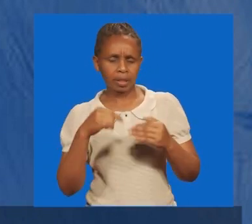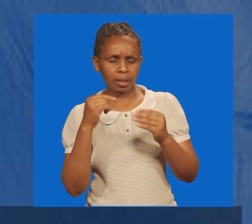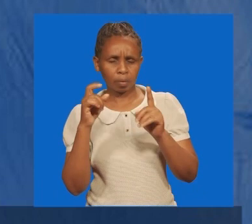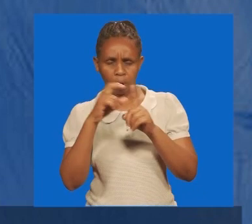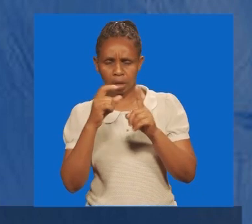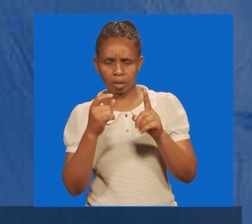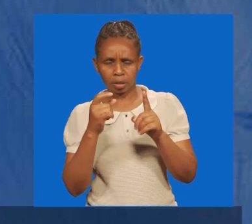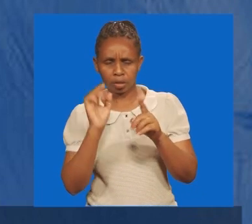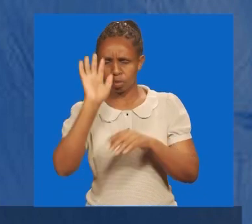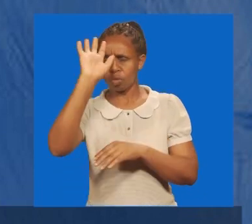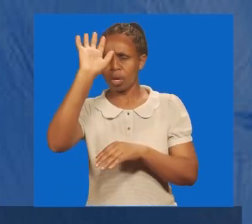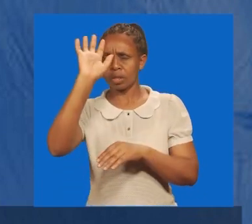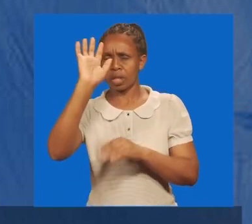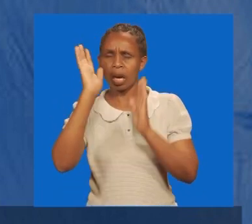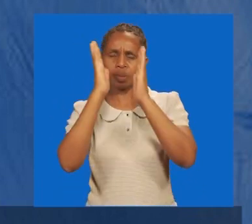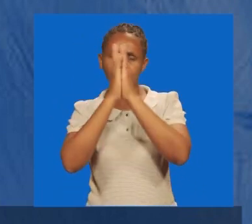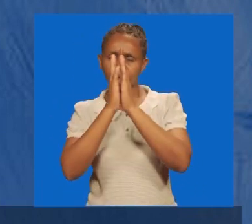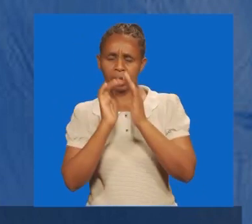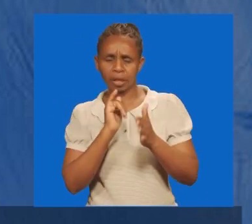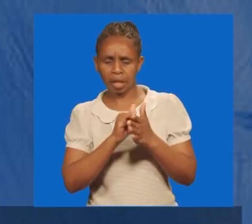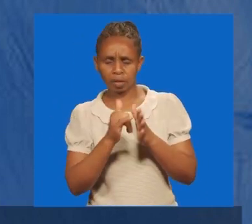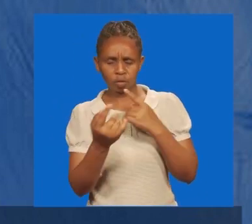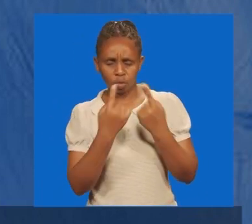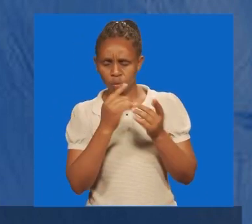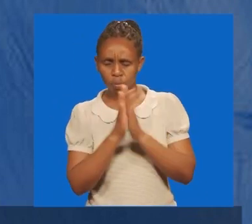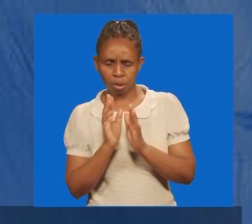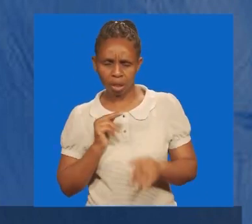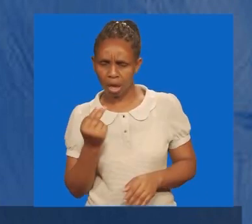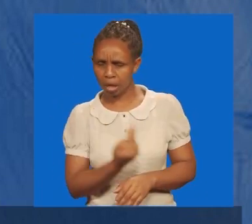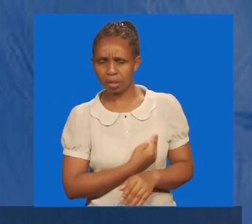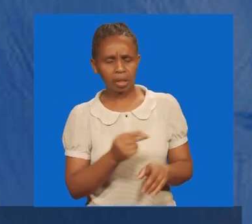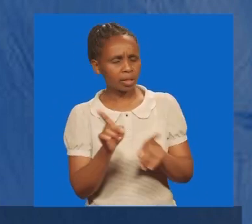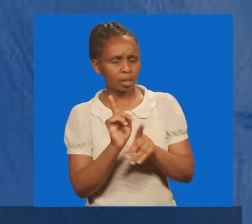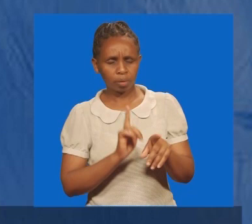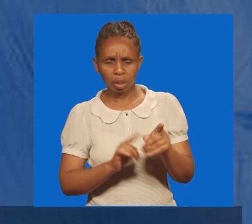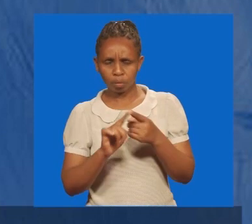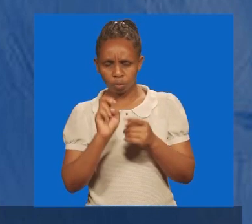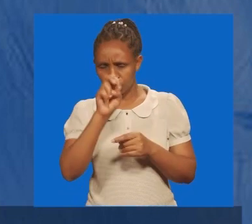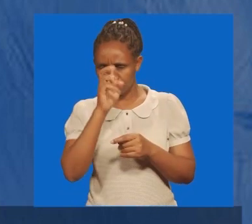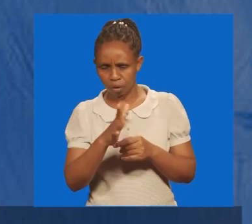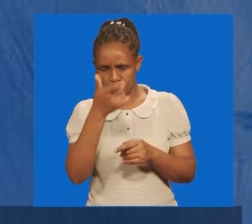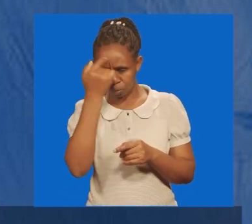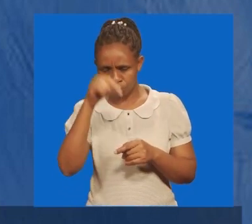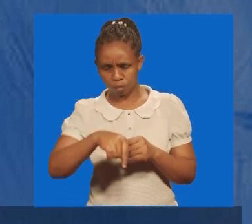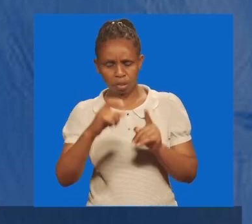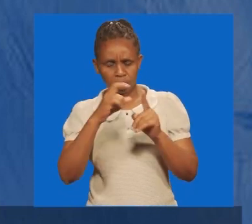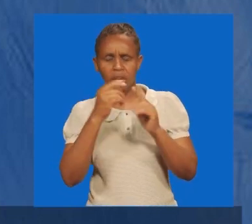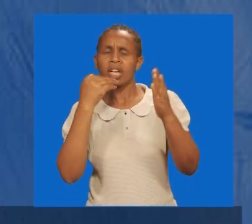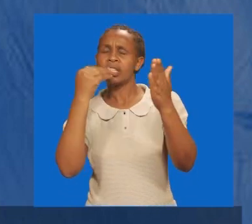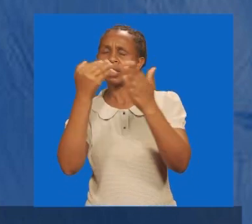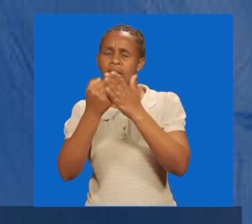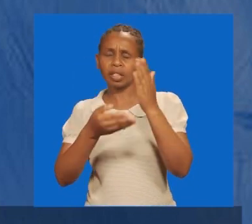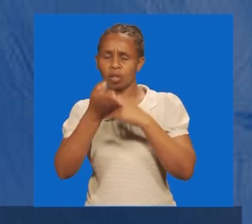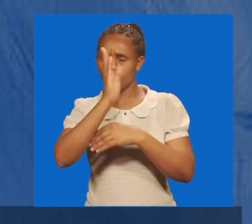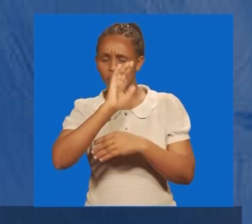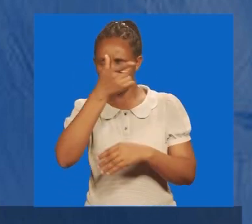ya neno lako mbuana. Na amba kwako, ukanene nami, na ukanene mtazamaji, kwa nchili ya neno hili. Asande